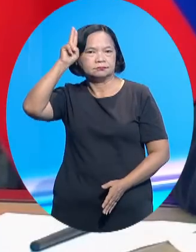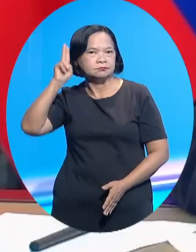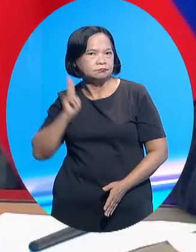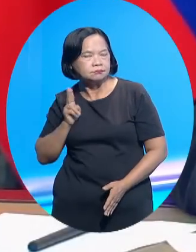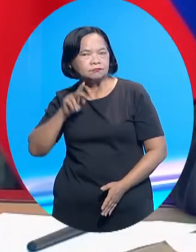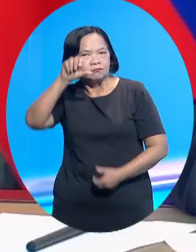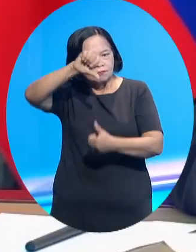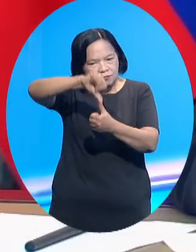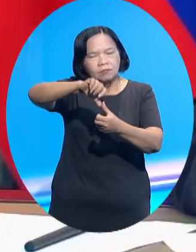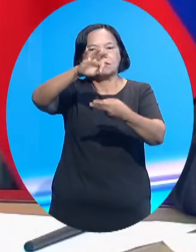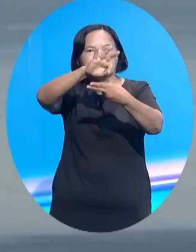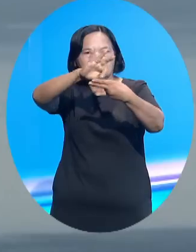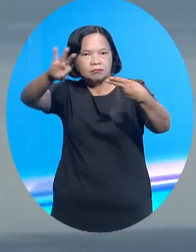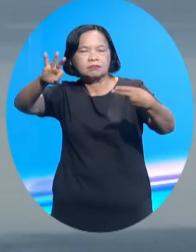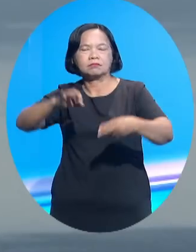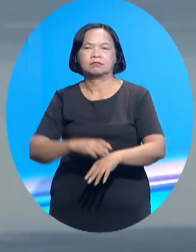xuất liên quan đến vấn đề này.